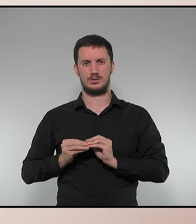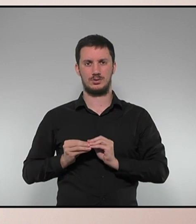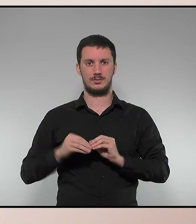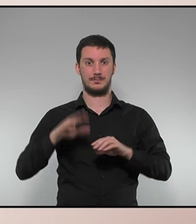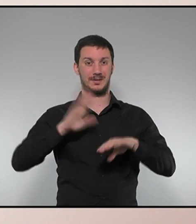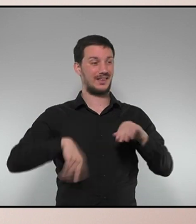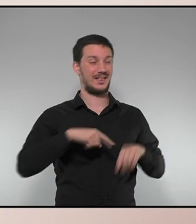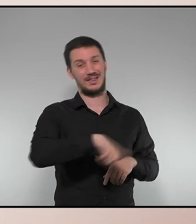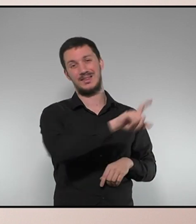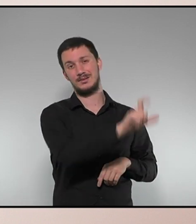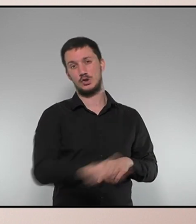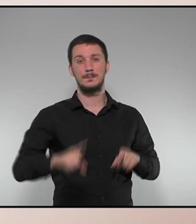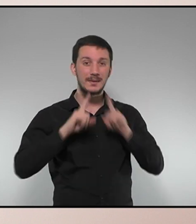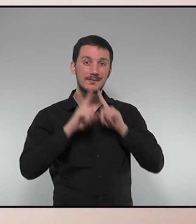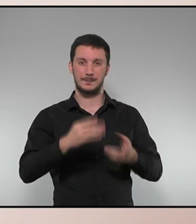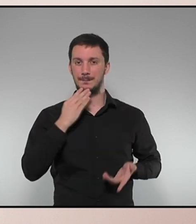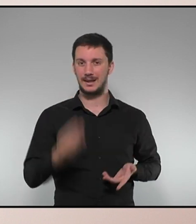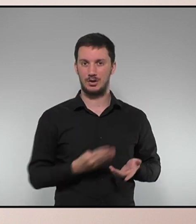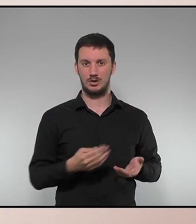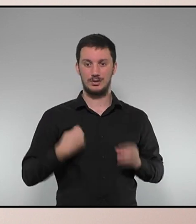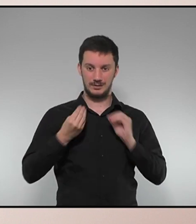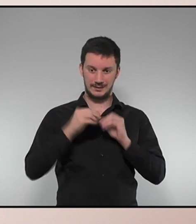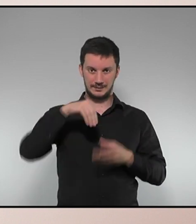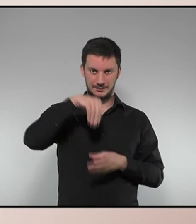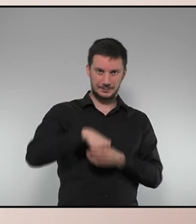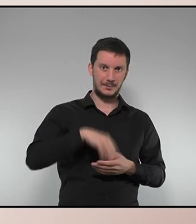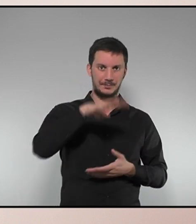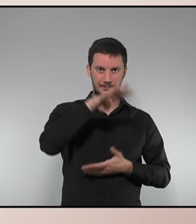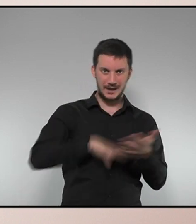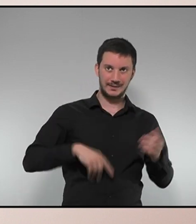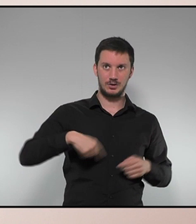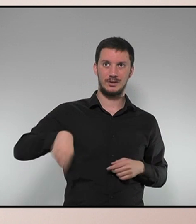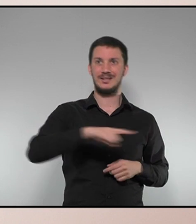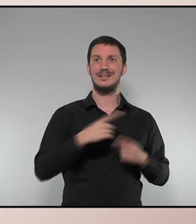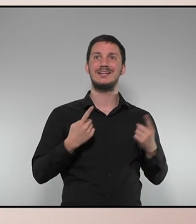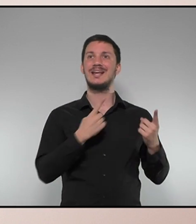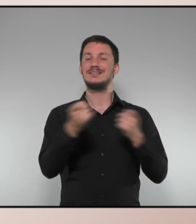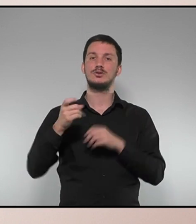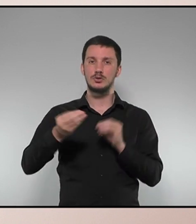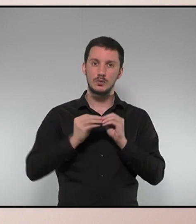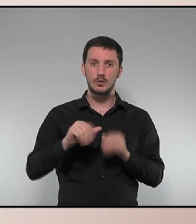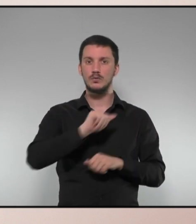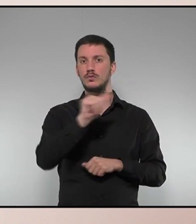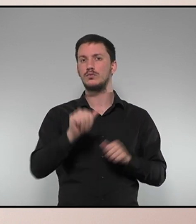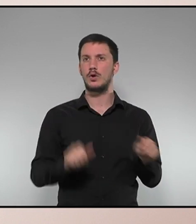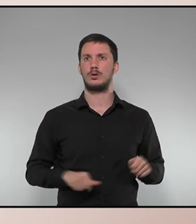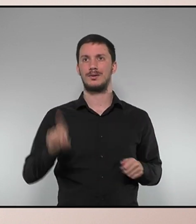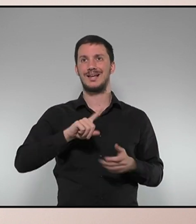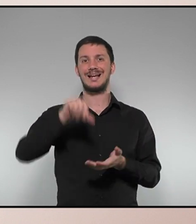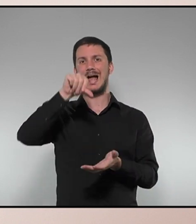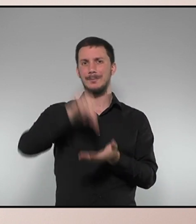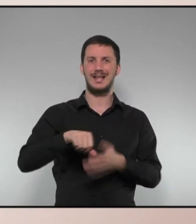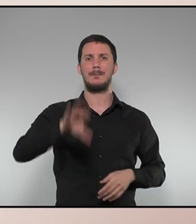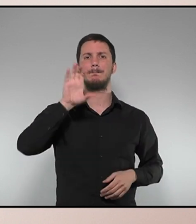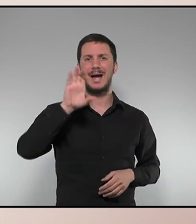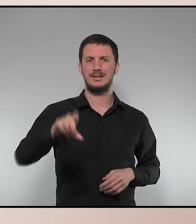i servir-la també des de tot arreu. Des de Barcelona també, que necessitem que exerceixi plenament de capital del país i ho